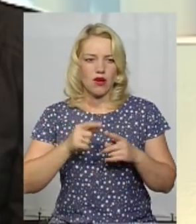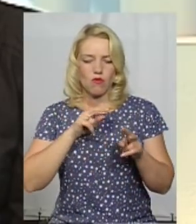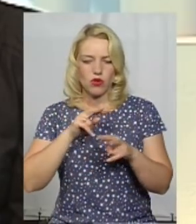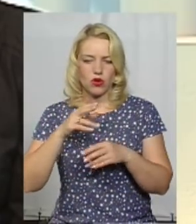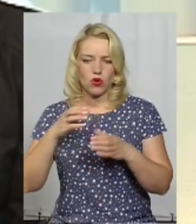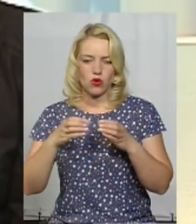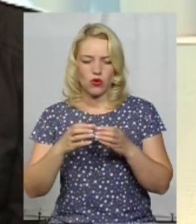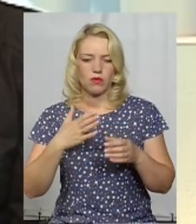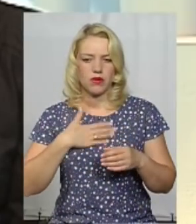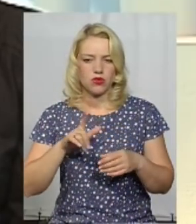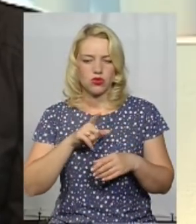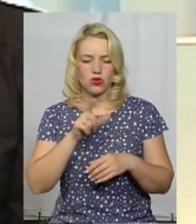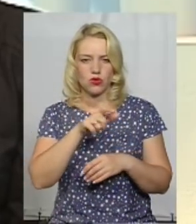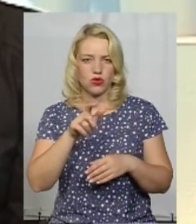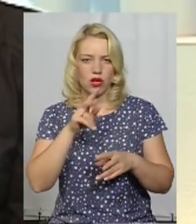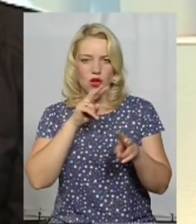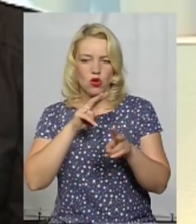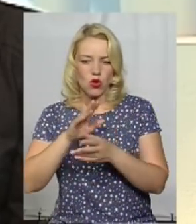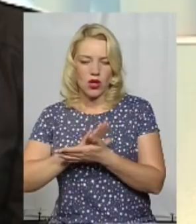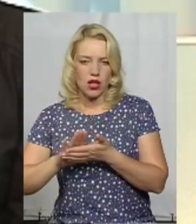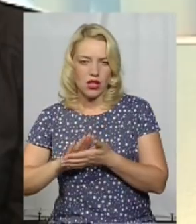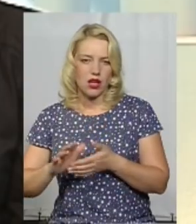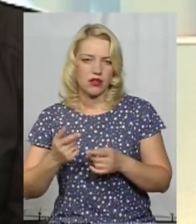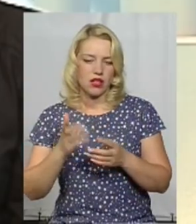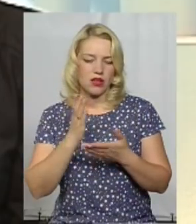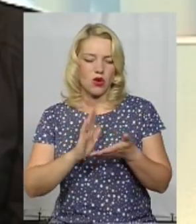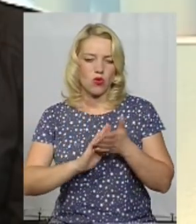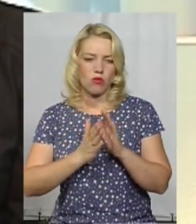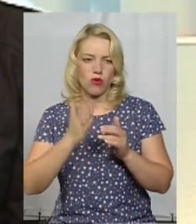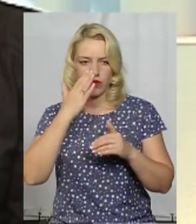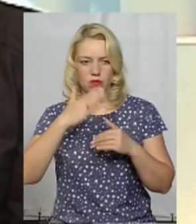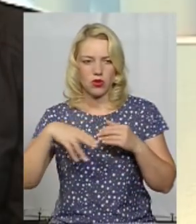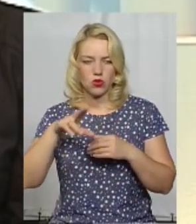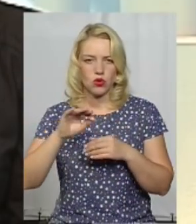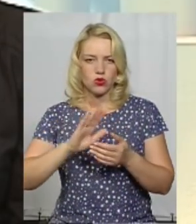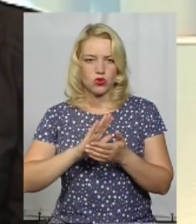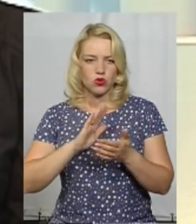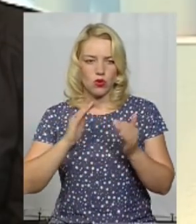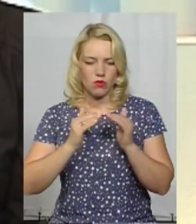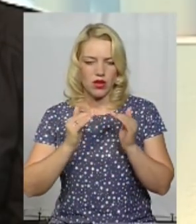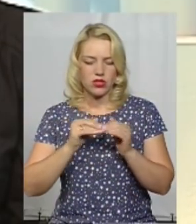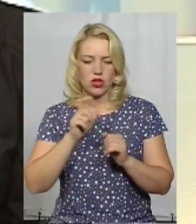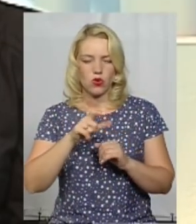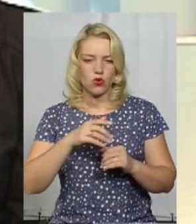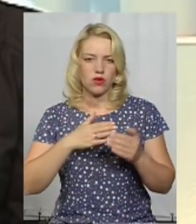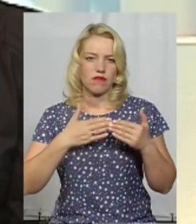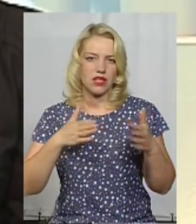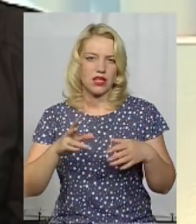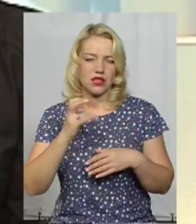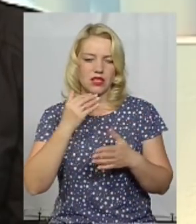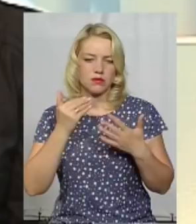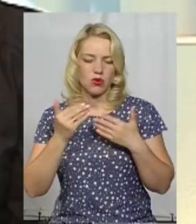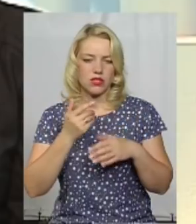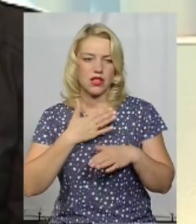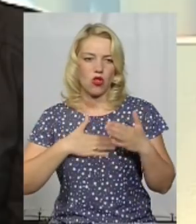Той факт, що підопічні доглянуті. В житлових кімнатах створені умови, наближені до домашніх. Мешканці відкриті до спілкування.